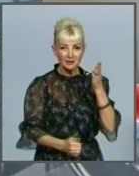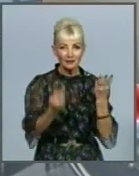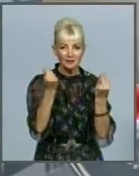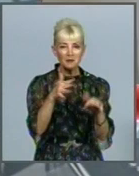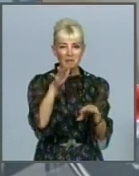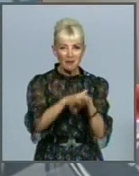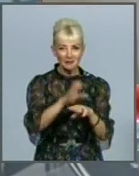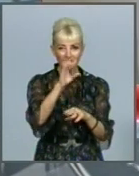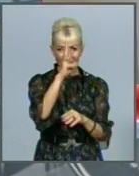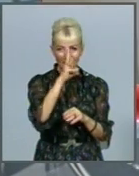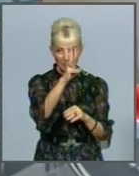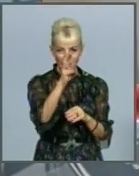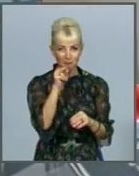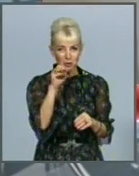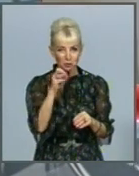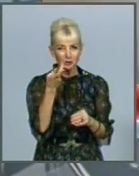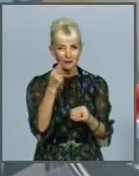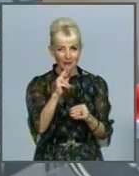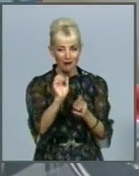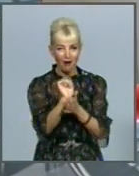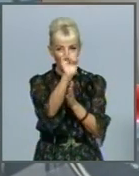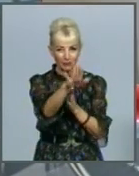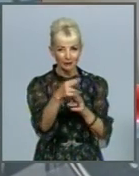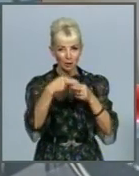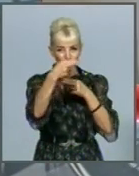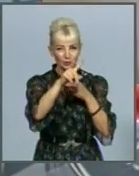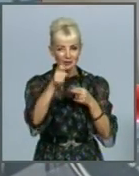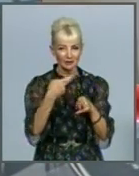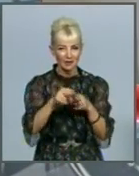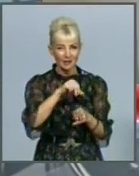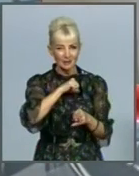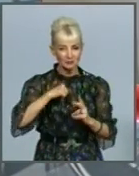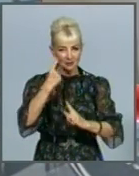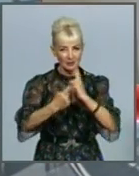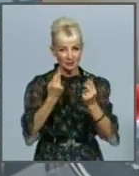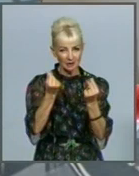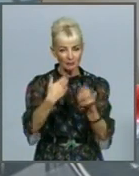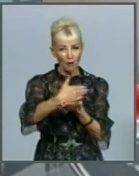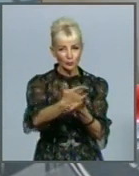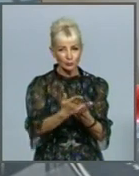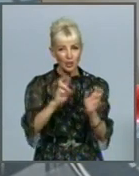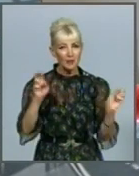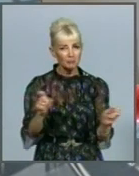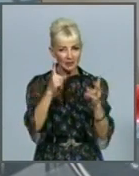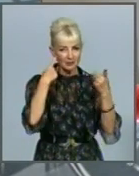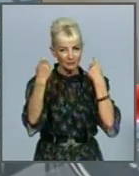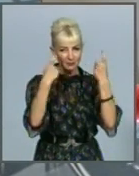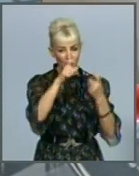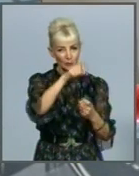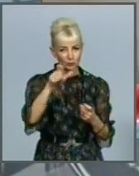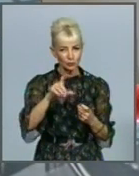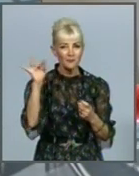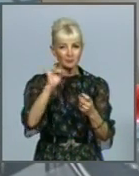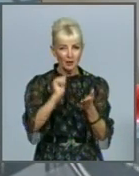із зарплатного рахунку для погашення боргу за кредитом. Самовільна зміна тарифів обслуговування без інформування клієнтів та